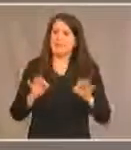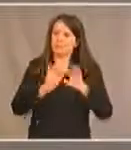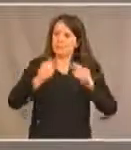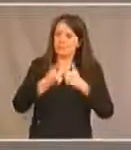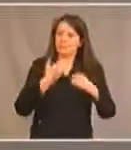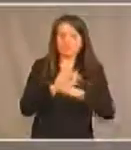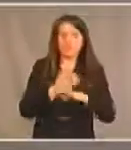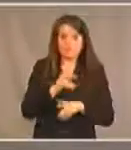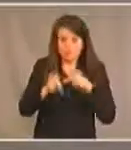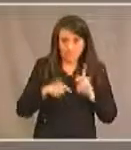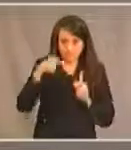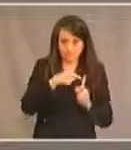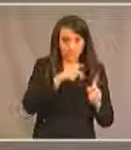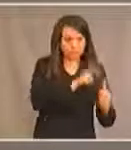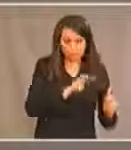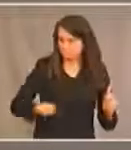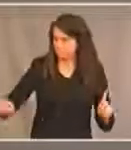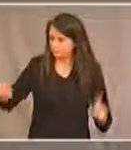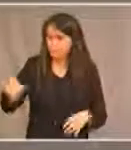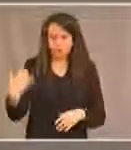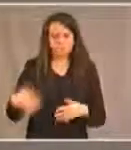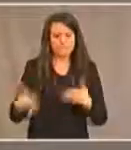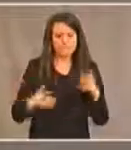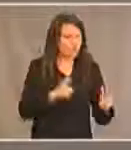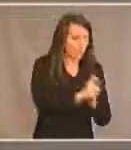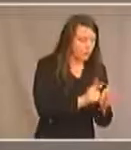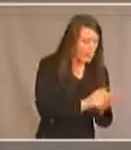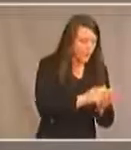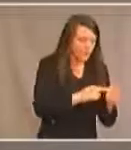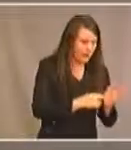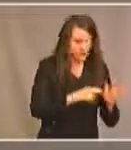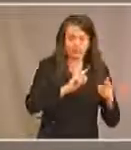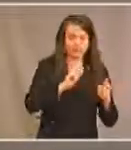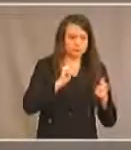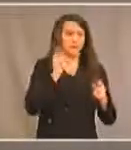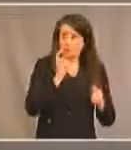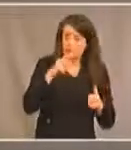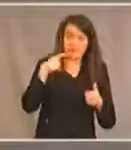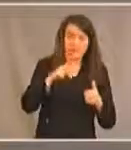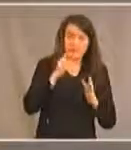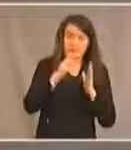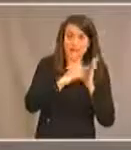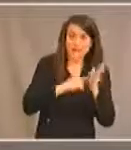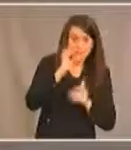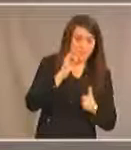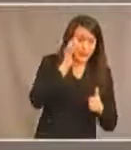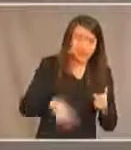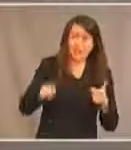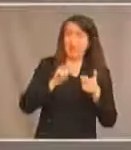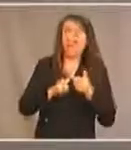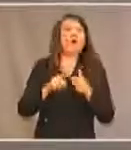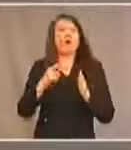que cette personne risque d'être assujettie à des règles fédérales pour le bus, des règles